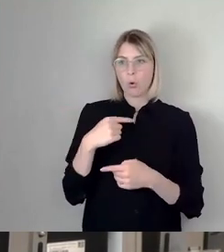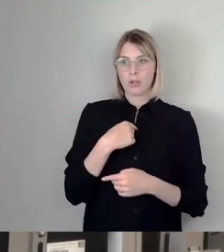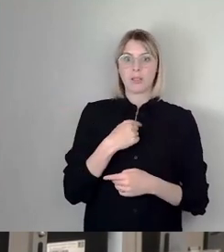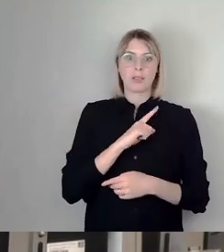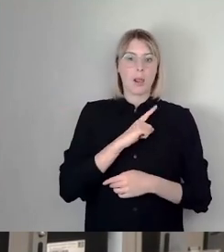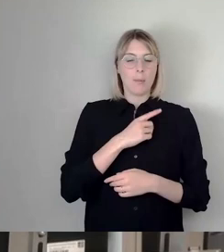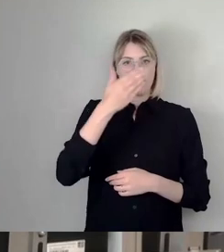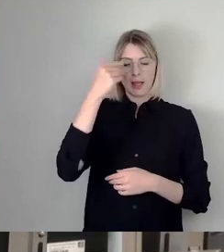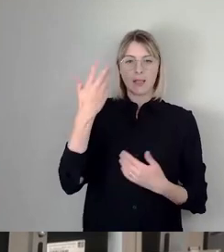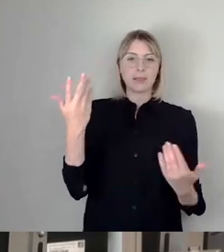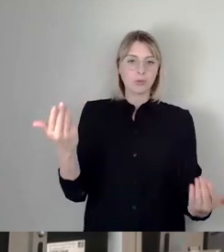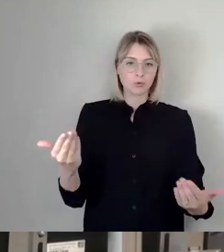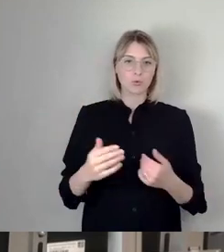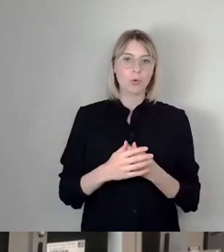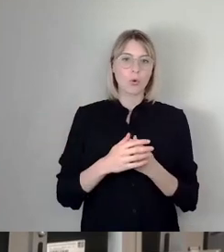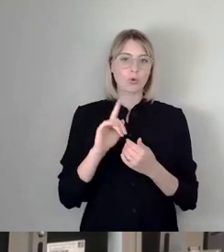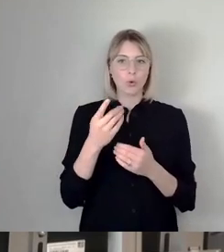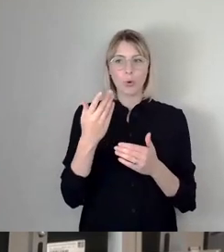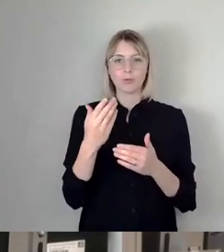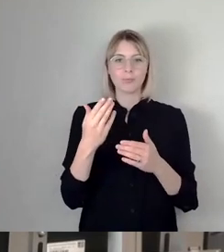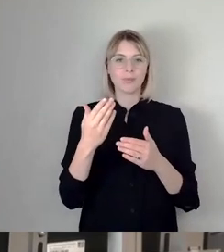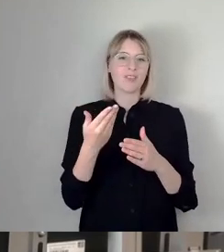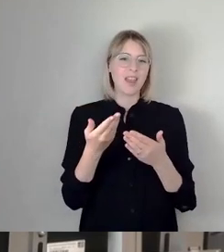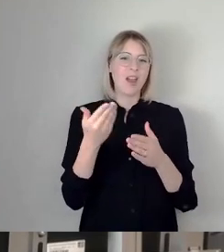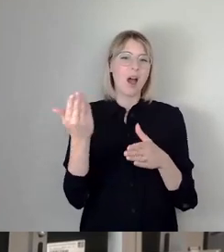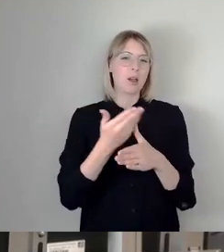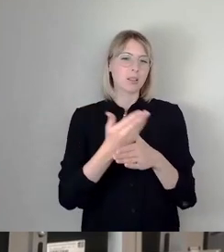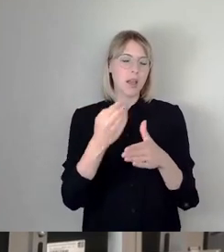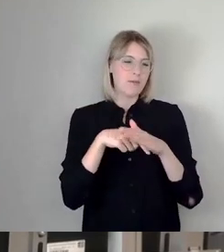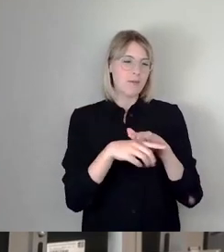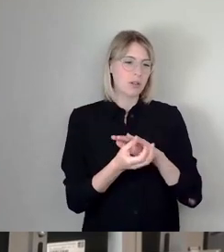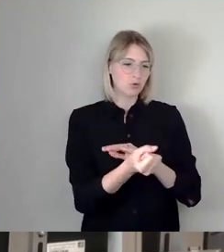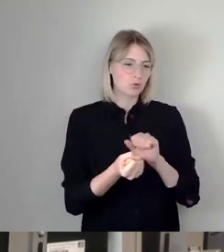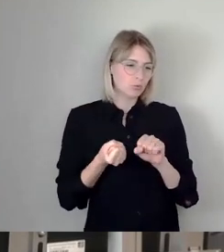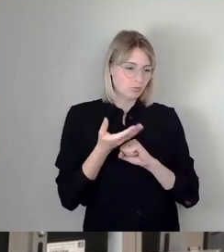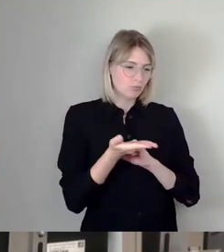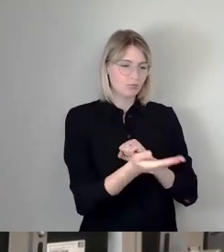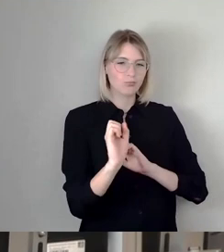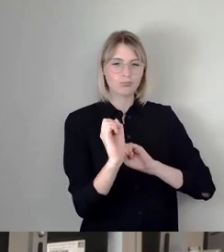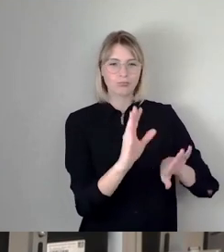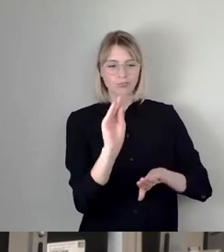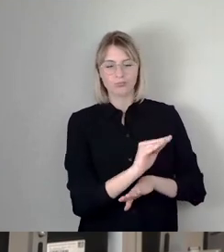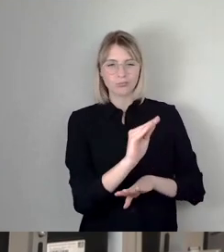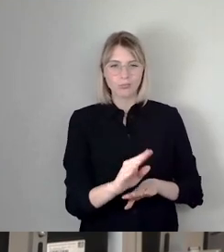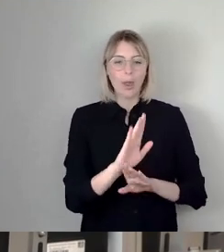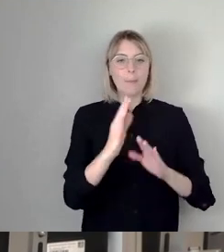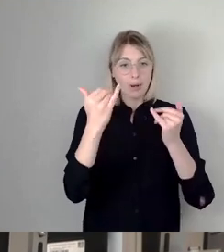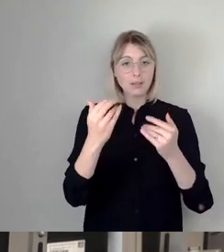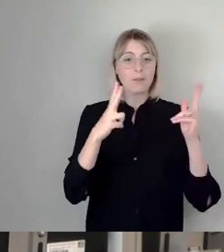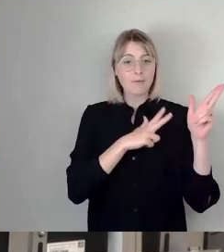dass es irgendwo schon im Archiv bei der Verwaltung gelandet ist, aber es freut uns alle. Wir haben tatsächlich nochmal eine Vorlage zu dem Thema